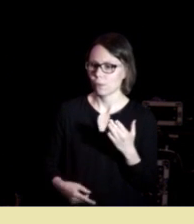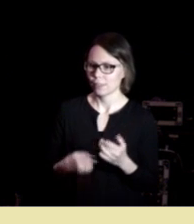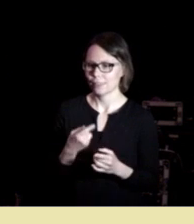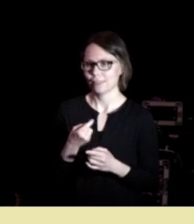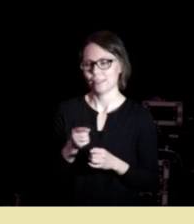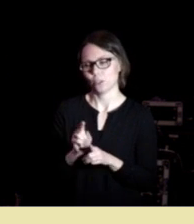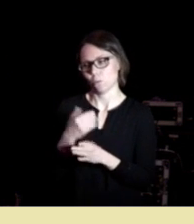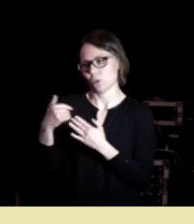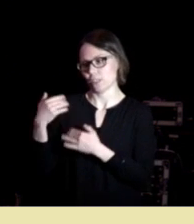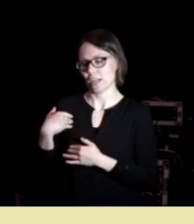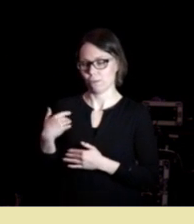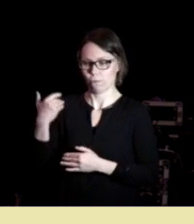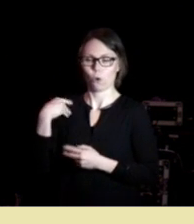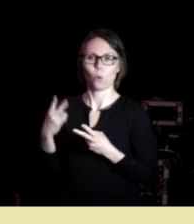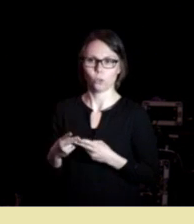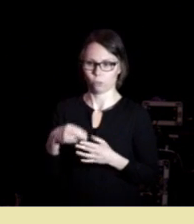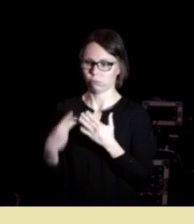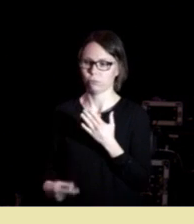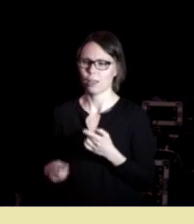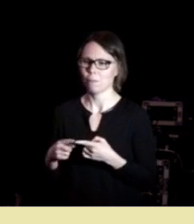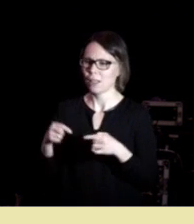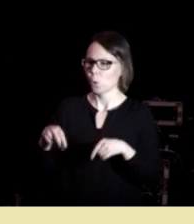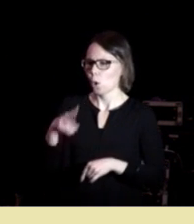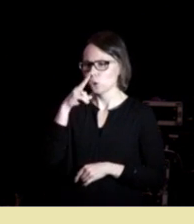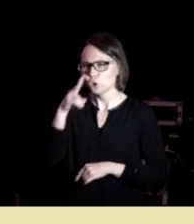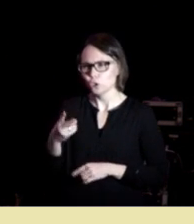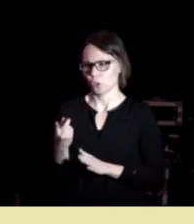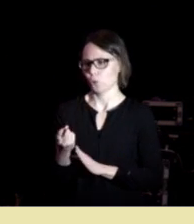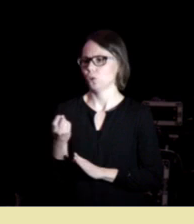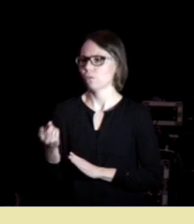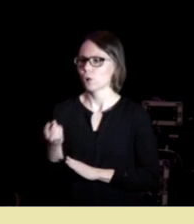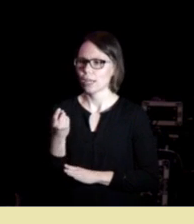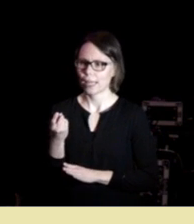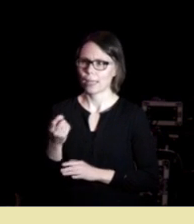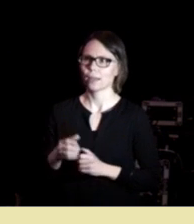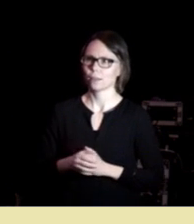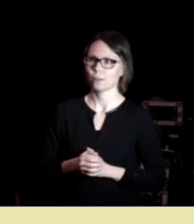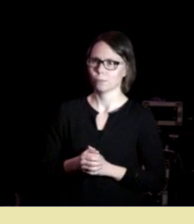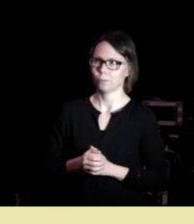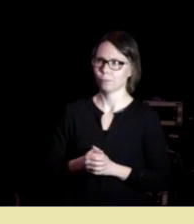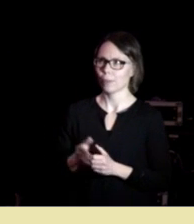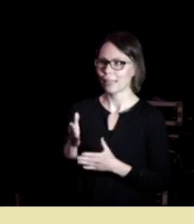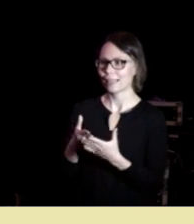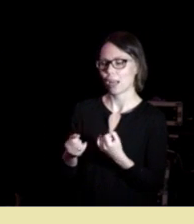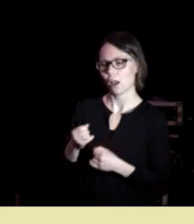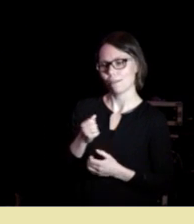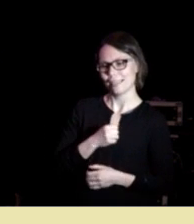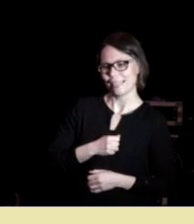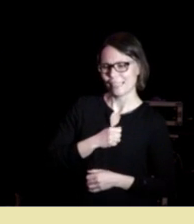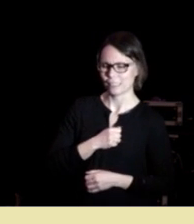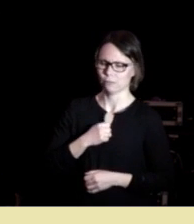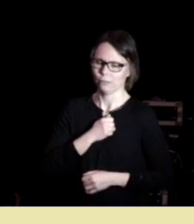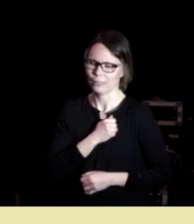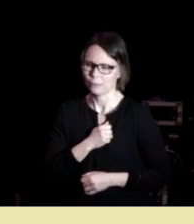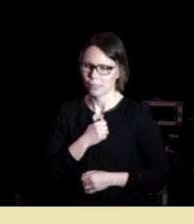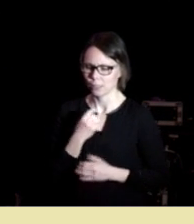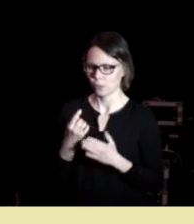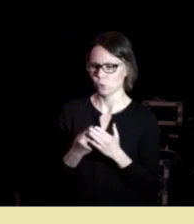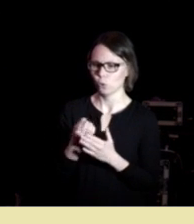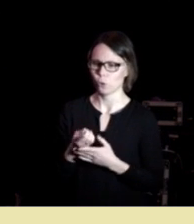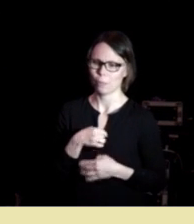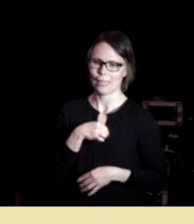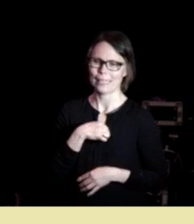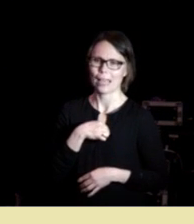tradisjonelt har falt gjennom. Men det dukker opp en del nye utfordringer, nemlig at en del av lidelsen og smerten dukker opp i